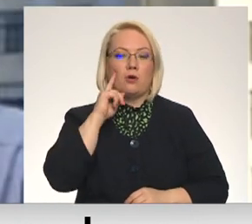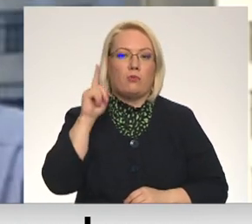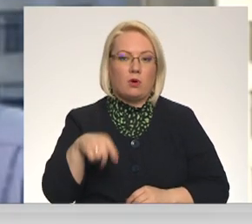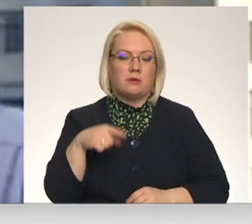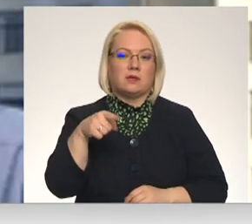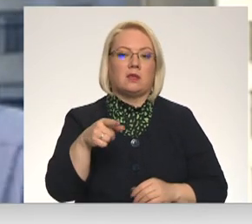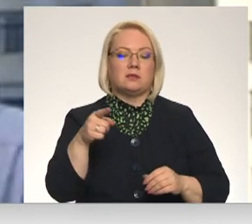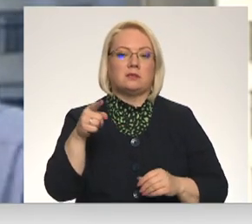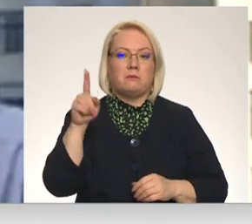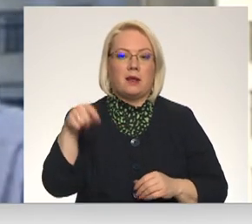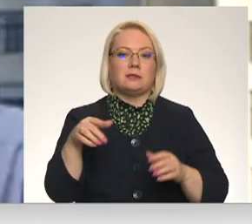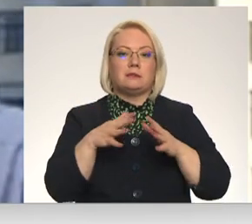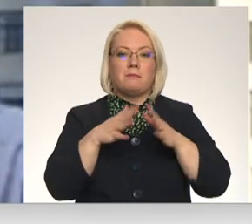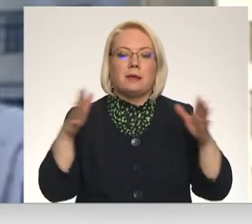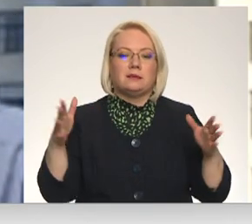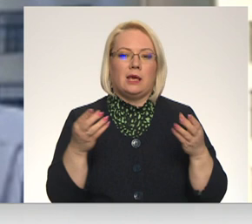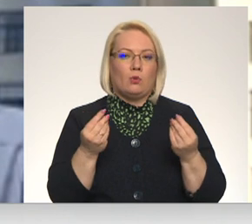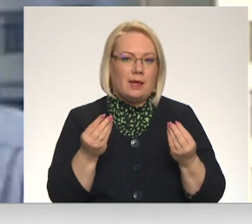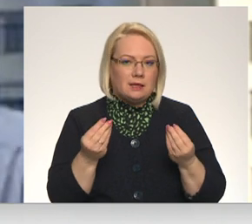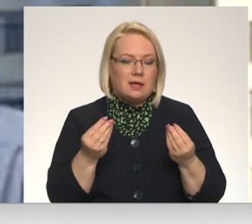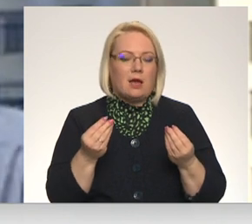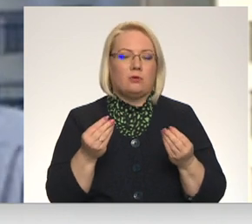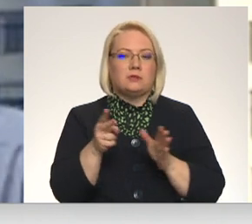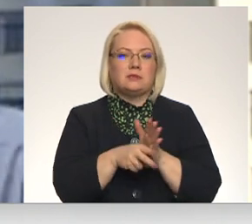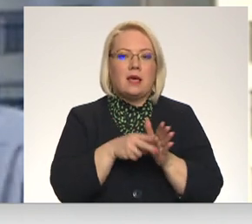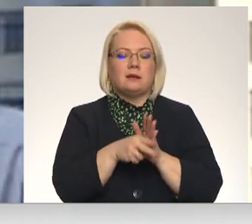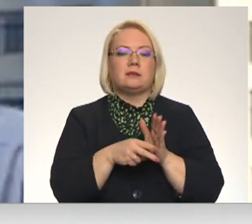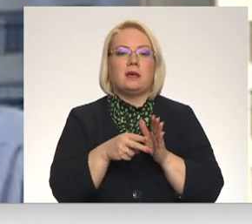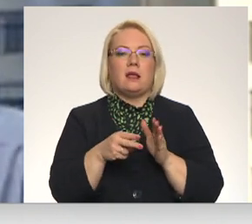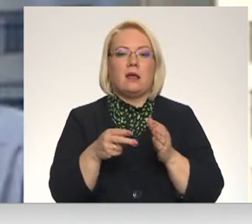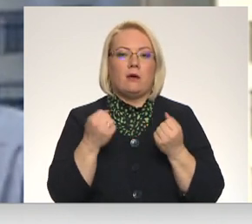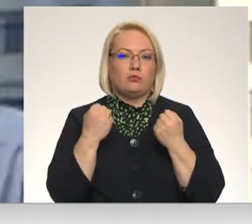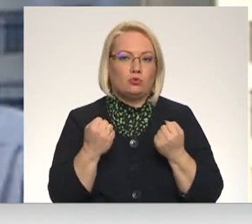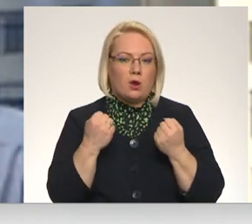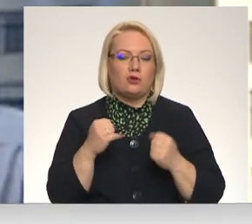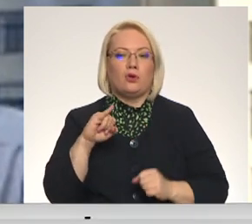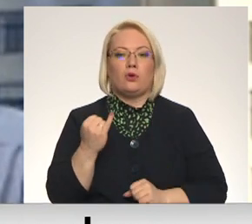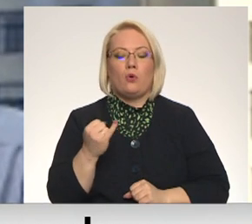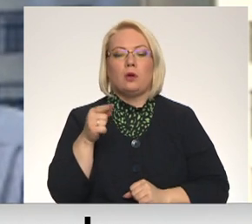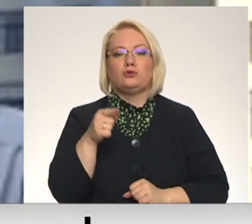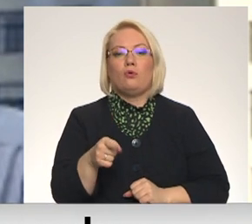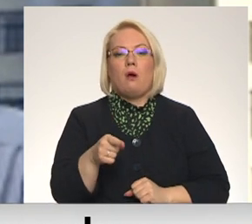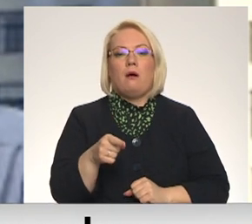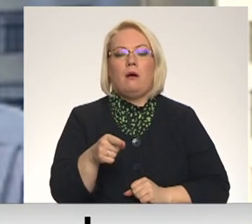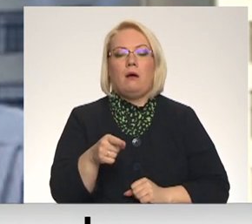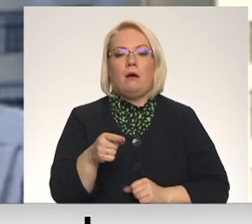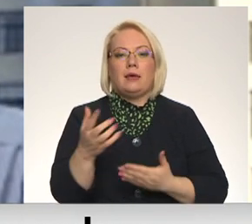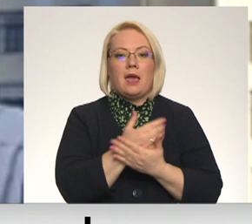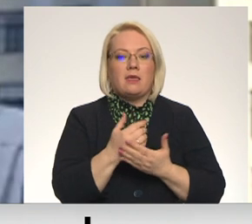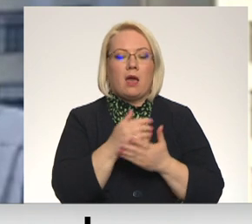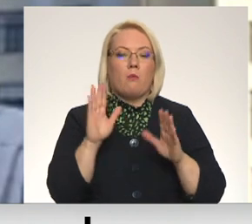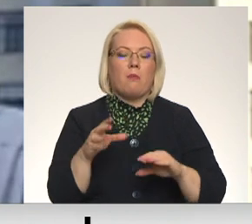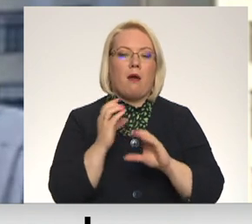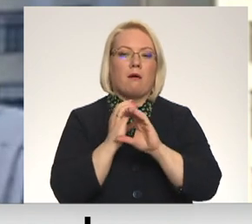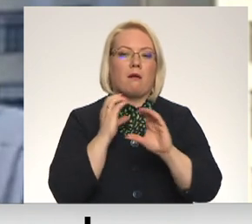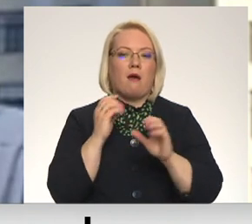līdzekļus atkal dzelzceļu infrastruktūras uzturēšanai, jo šo ieņēmumu par kravu pārvadājumu, par